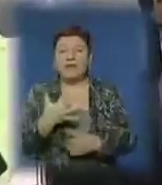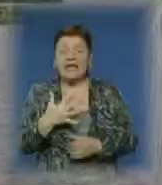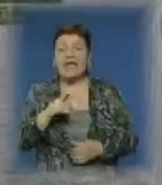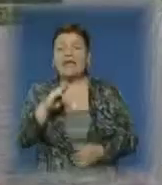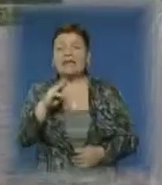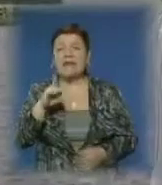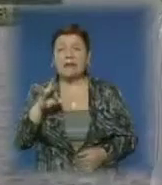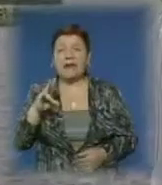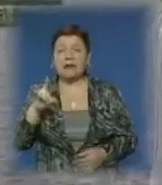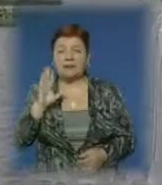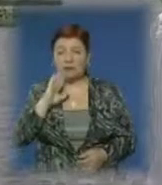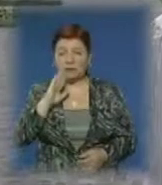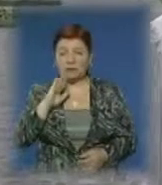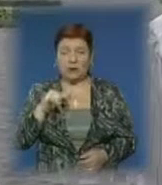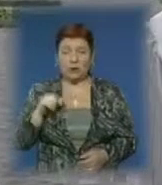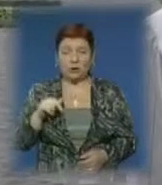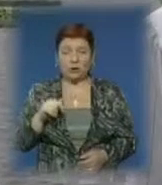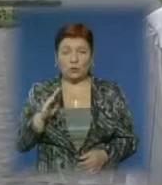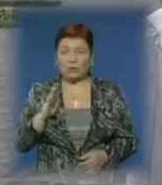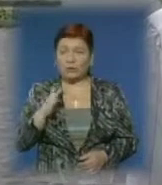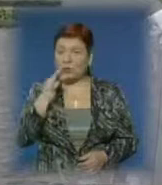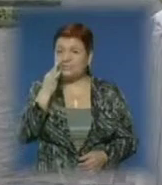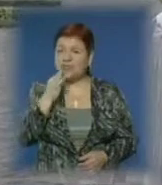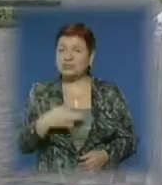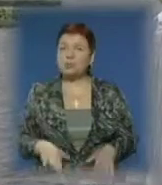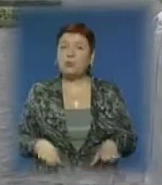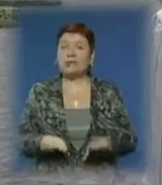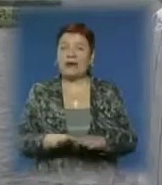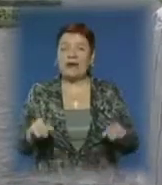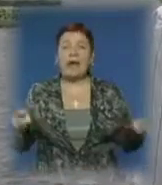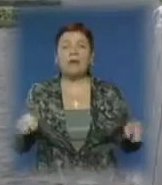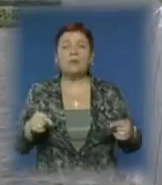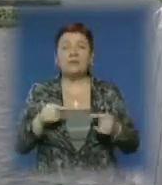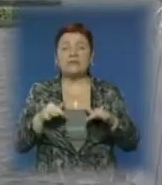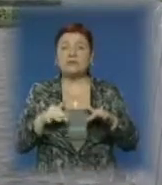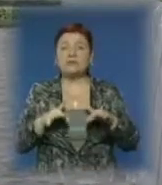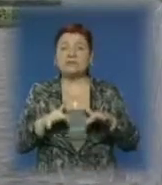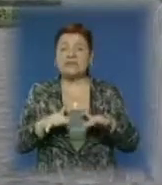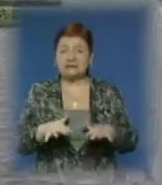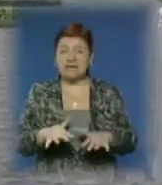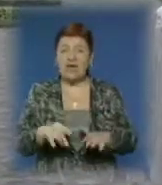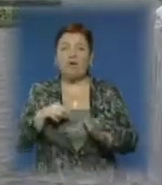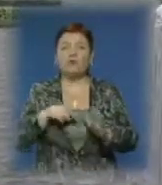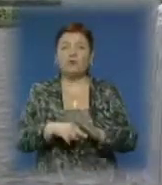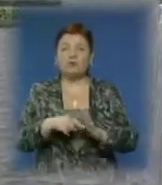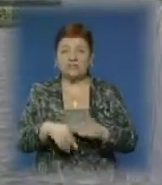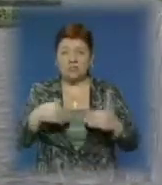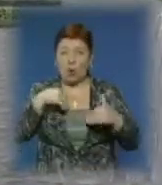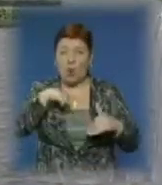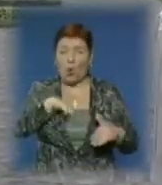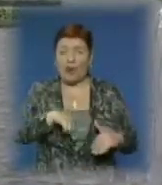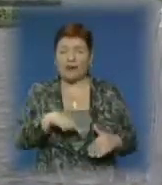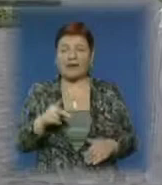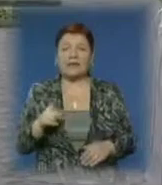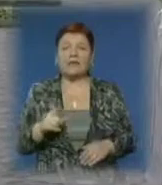водами. Тут будуть, скажімо так, рекреаційно-реабілітаційні процеси проводиться на внутрішніх органах, а також